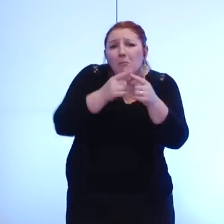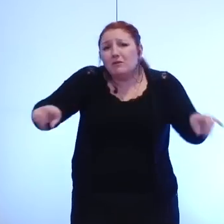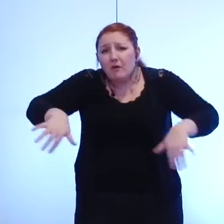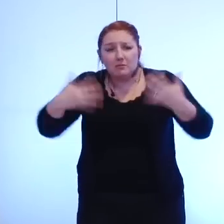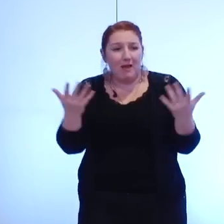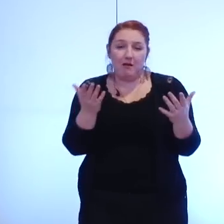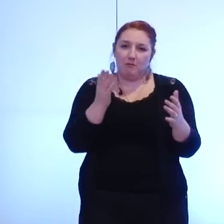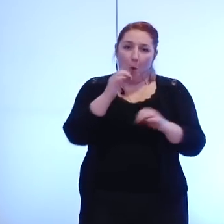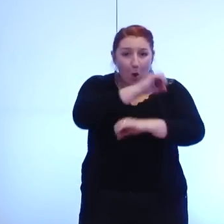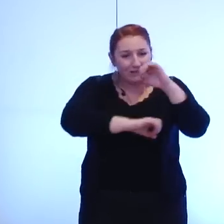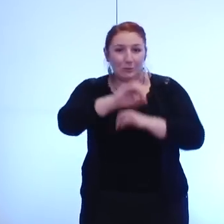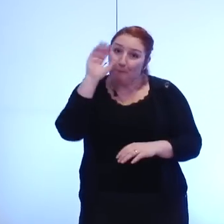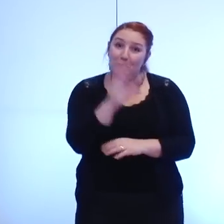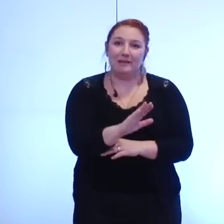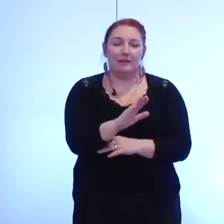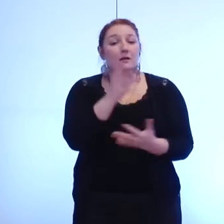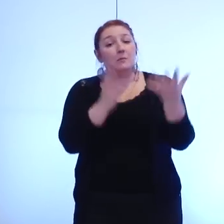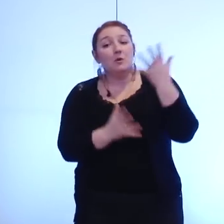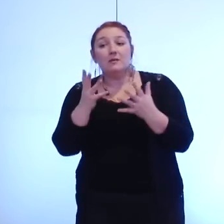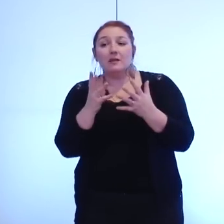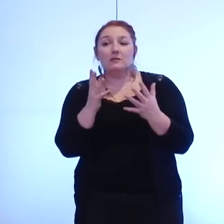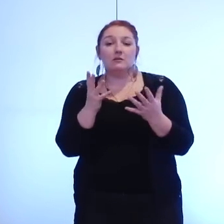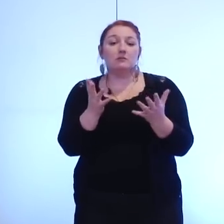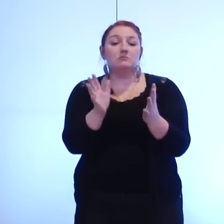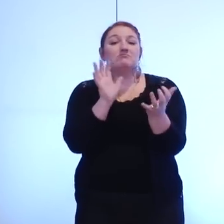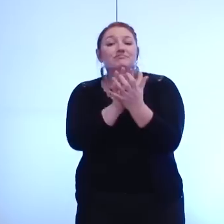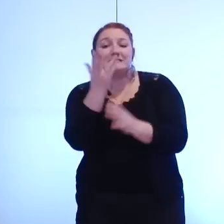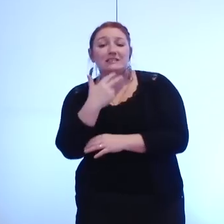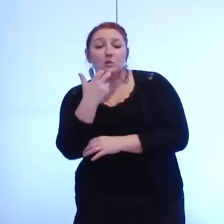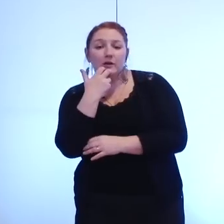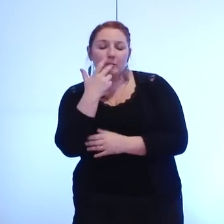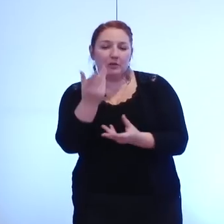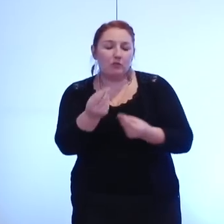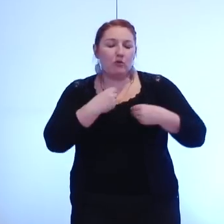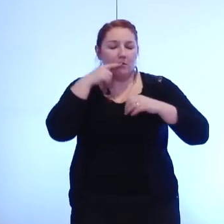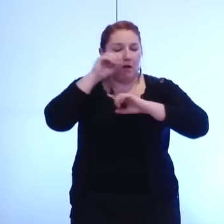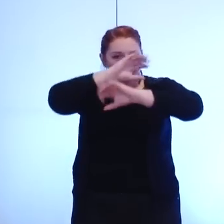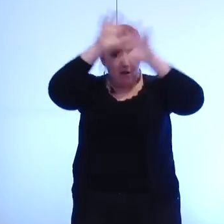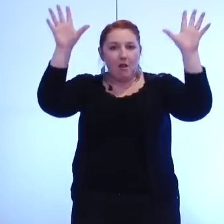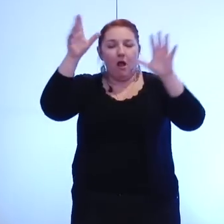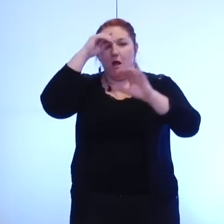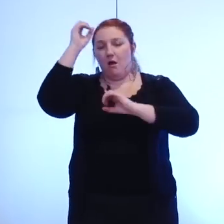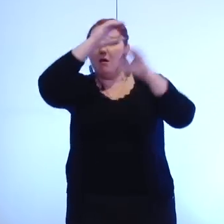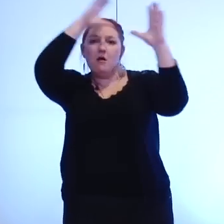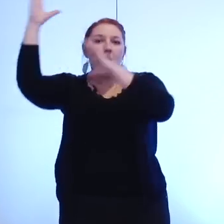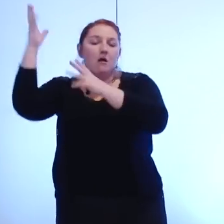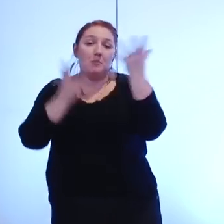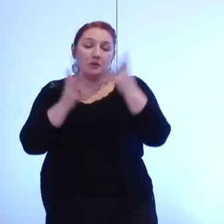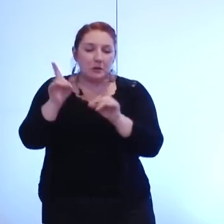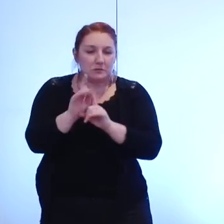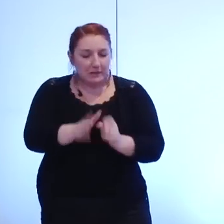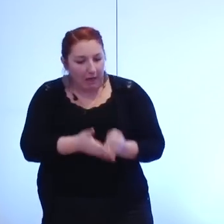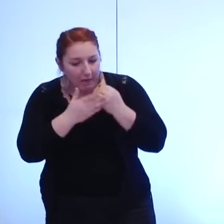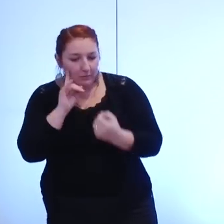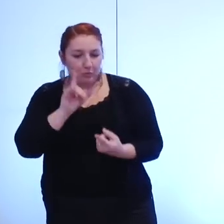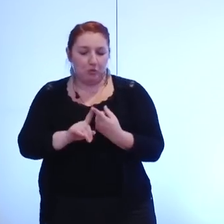conseils citoyens nous y aideront à voir peut-être aussi que cela permettra de faire évoluer la réflexion sur la place des